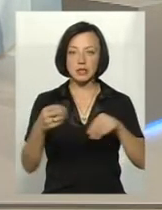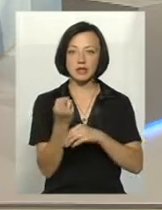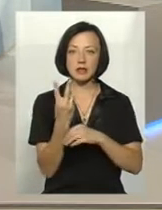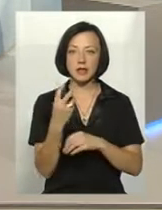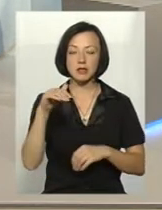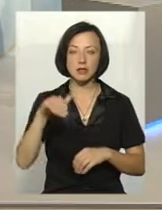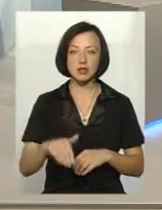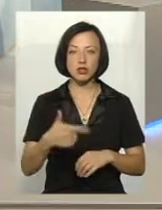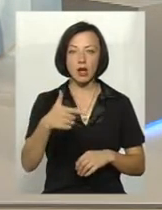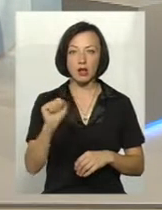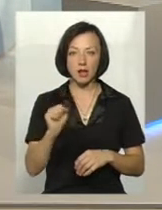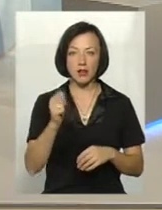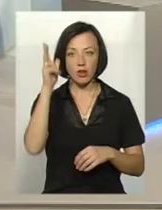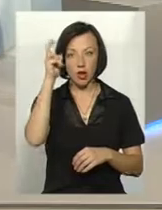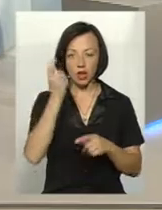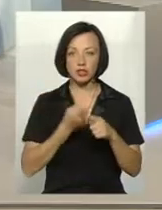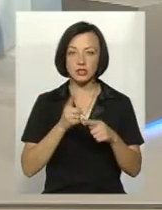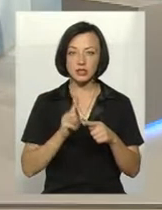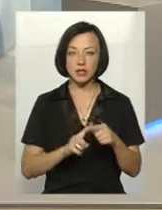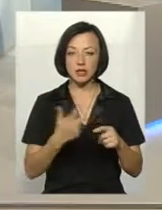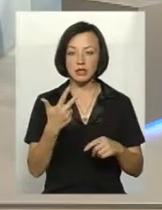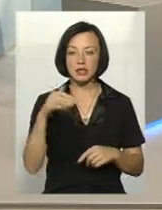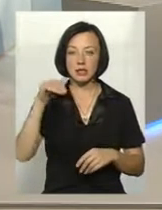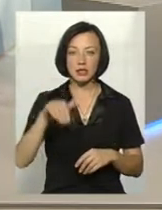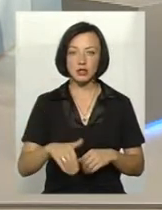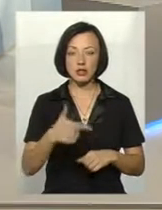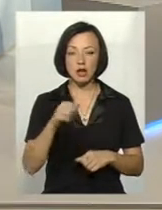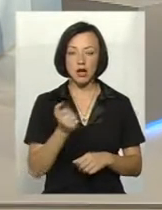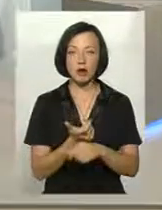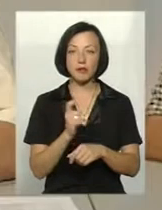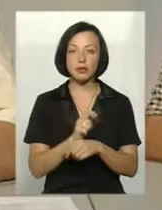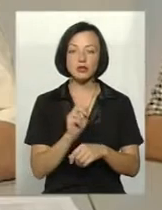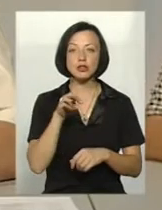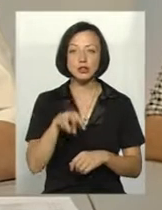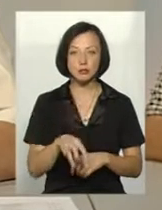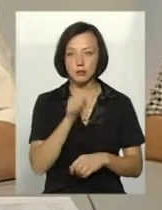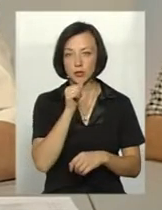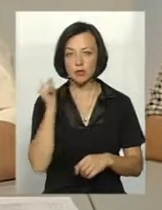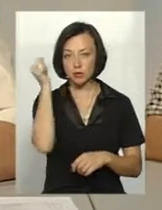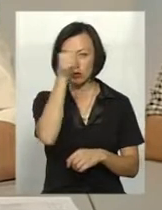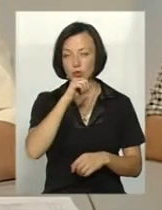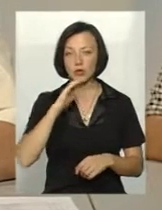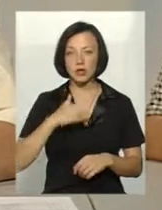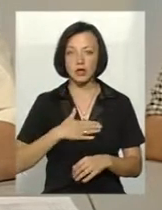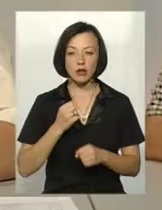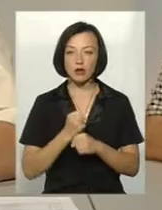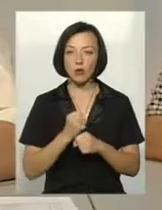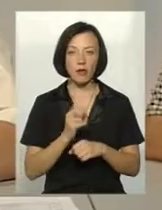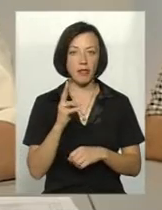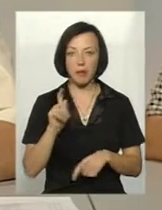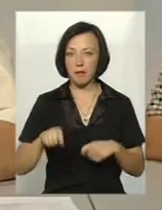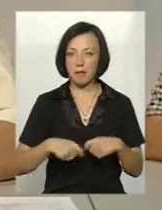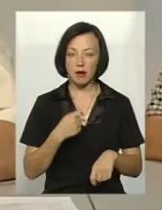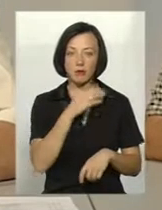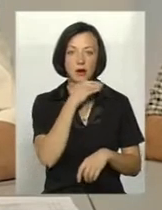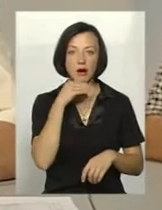гектарів гречки, це на 3 тисячі гектарів було більше, ніж в минулому році, все-таки наша робота не прийшла марно, бо ми